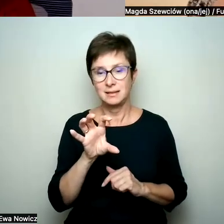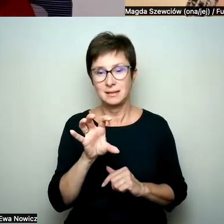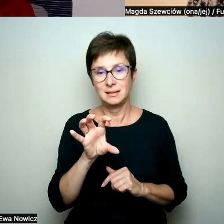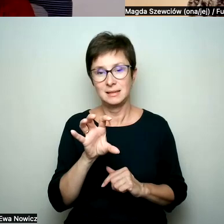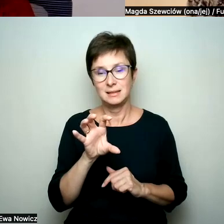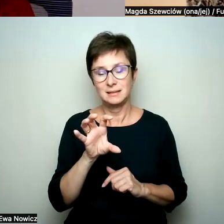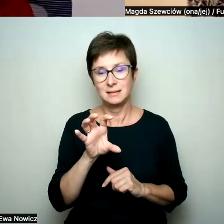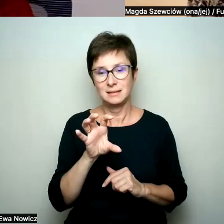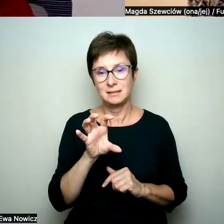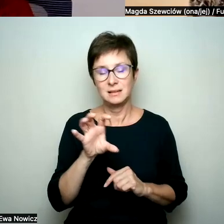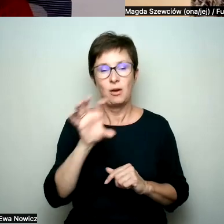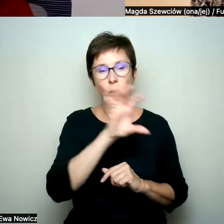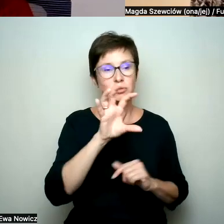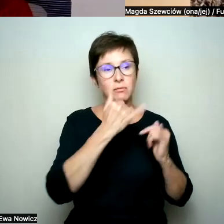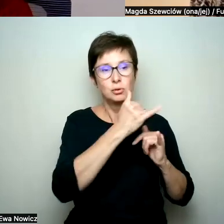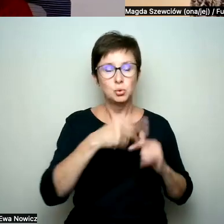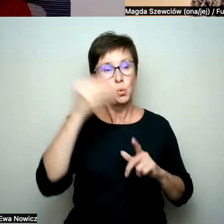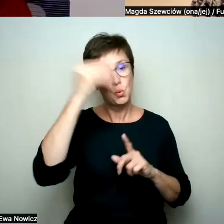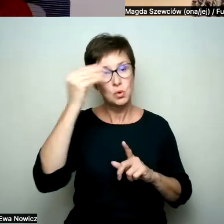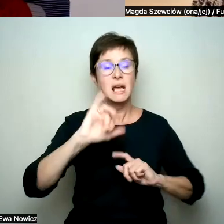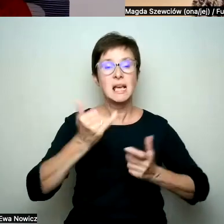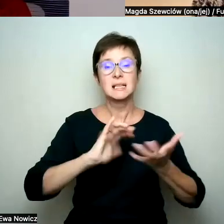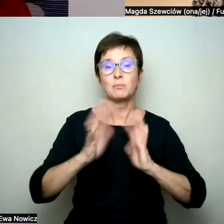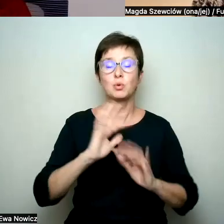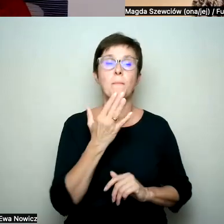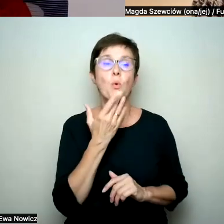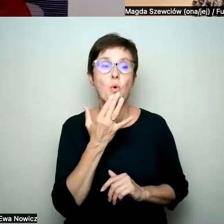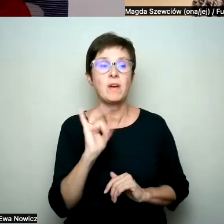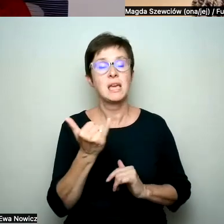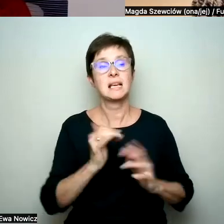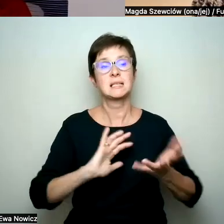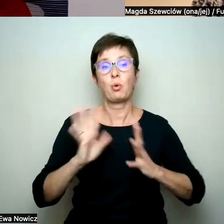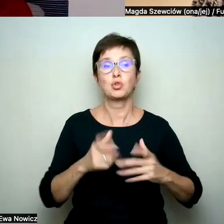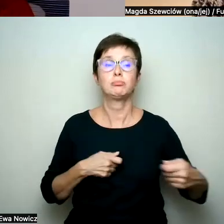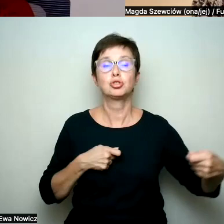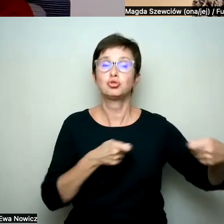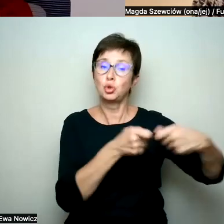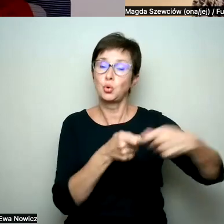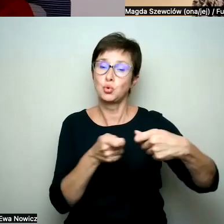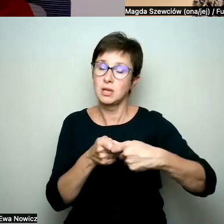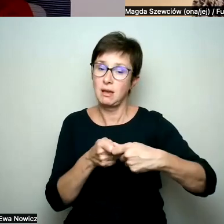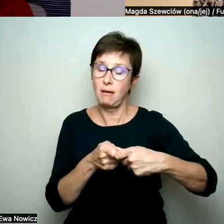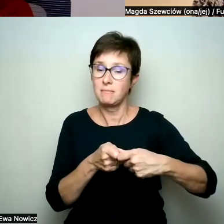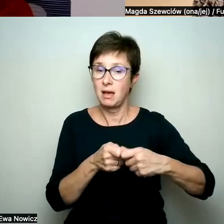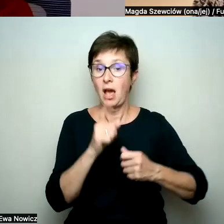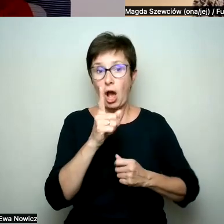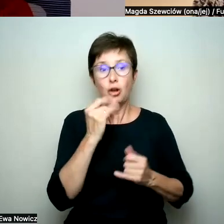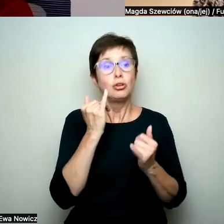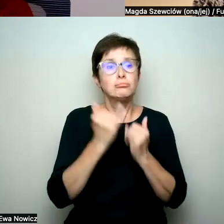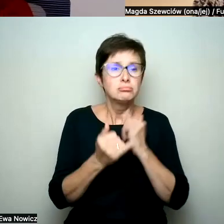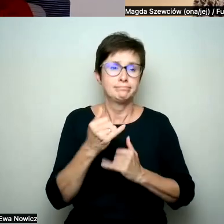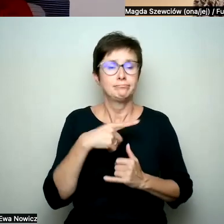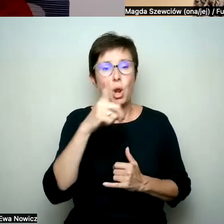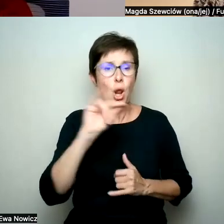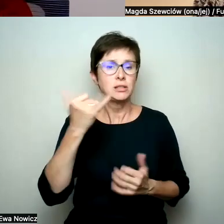i się uczyć w jaki sposób mówić, w jaki sposób być sojuszniczką, sojusznikiem. No ale jeśli popełnimy błąd, to